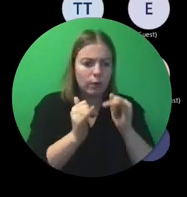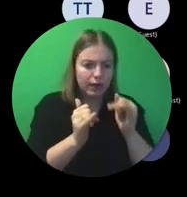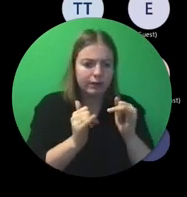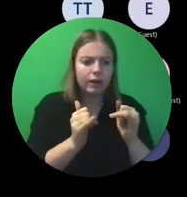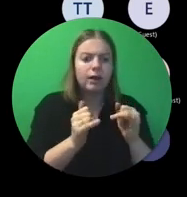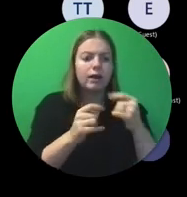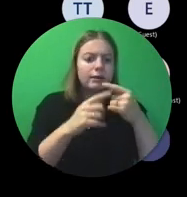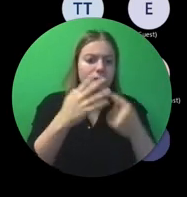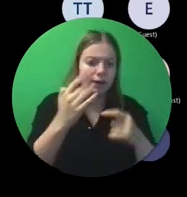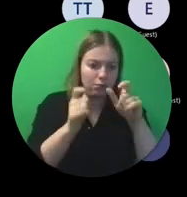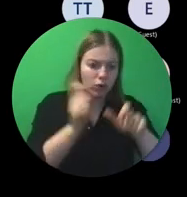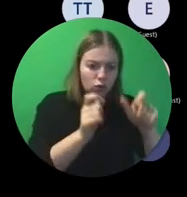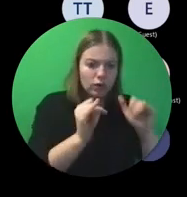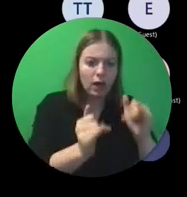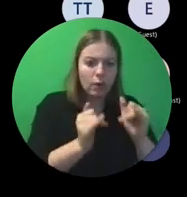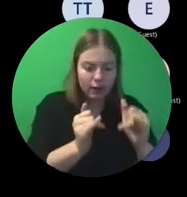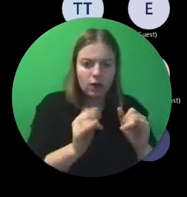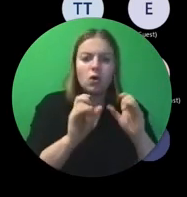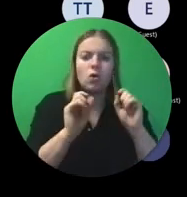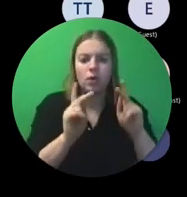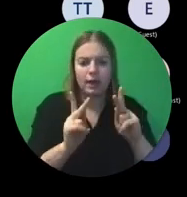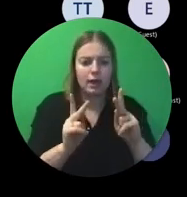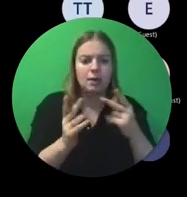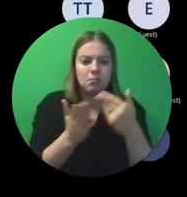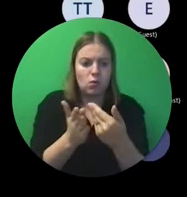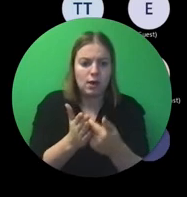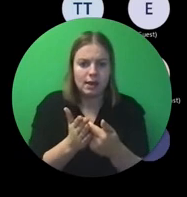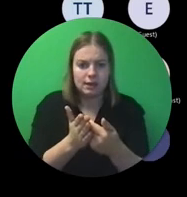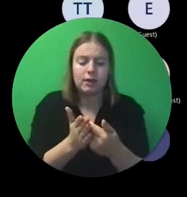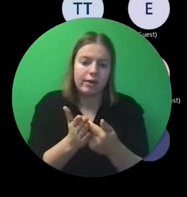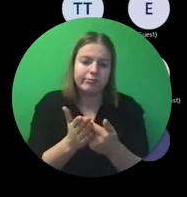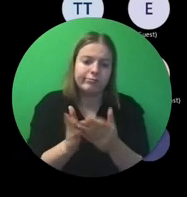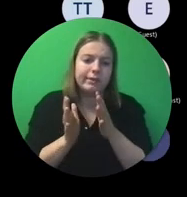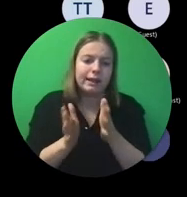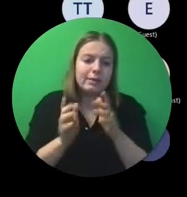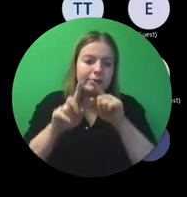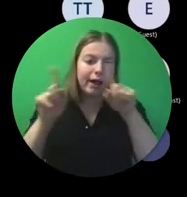We wijst dat aan de hand van, basically, een deelnemersattest.